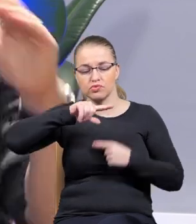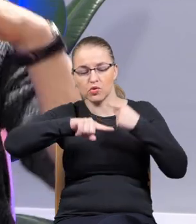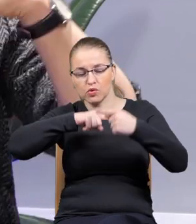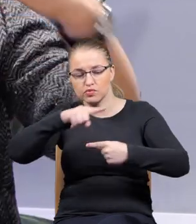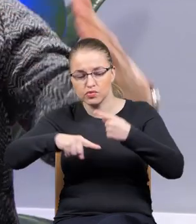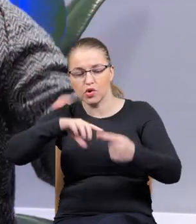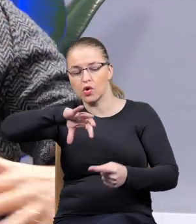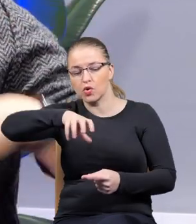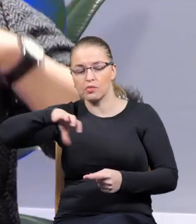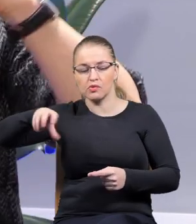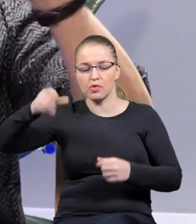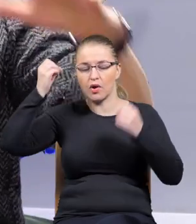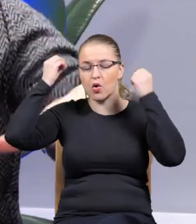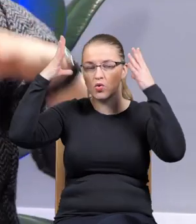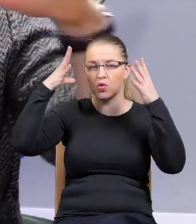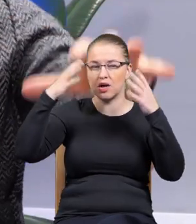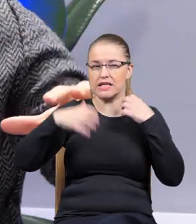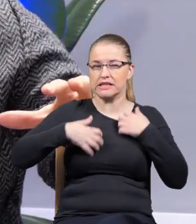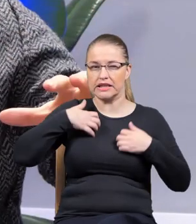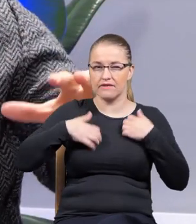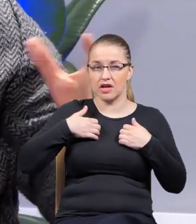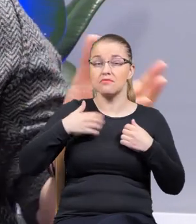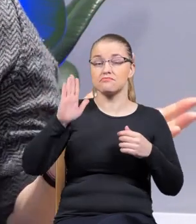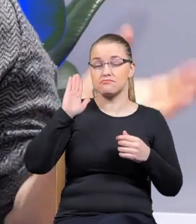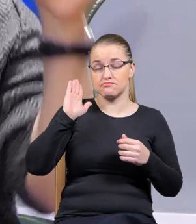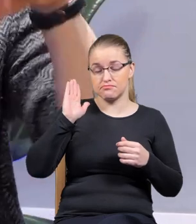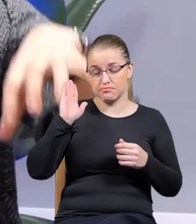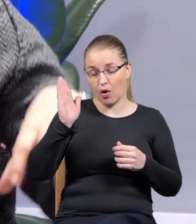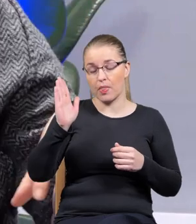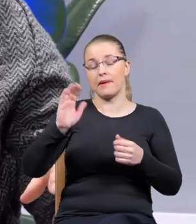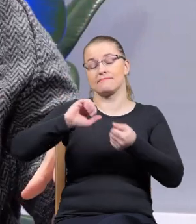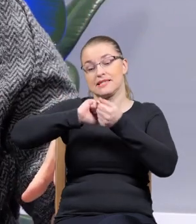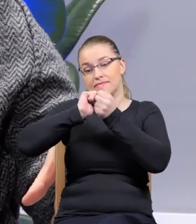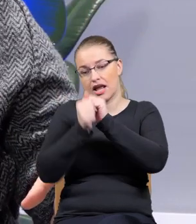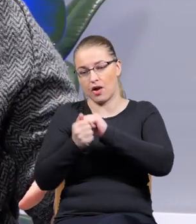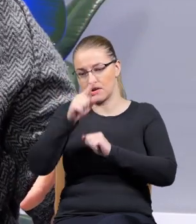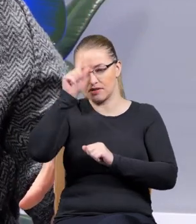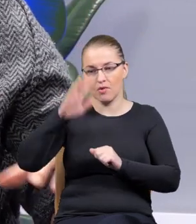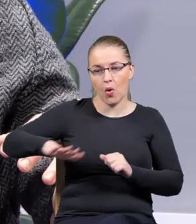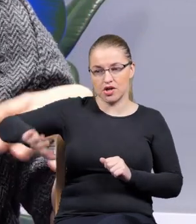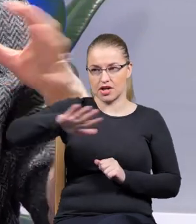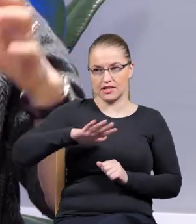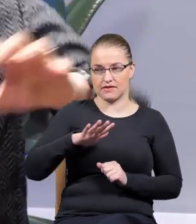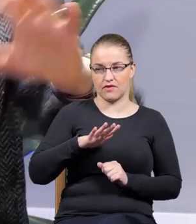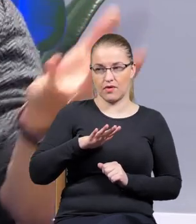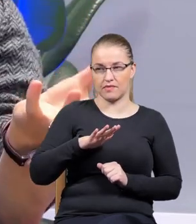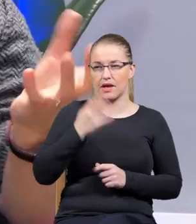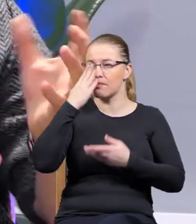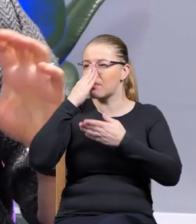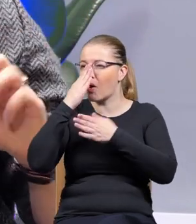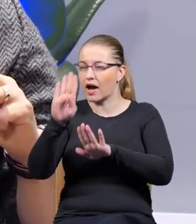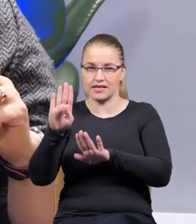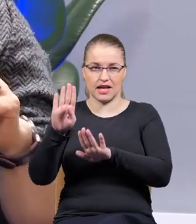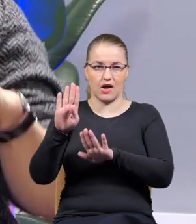generacyjne kultury gniewu, które zmieniały społeczeństwo, pokazywały zupełnie